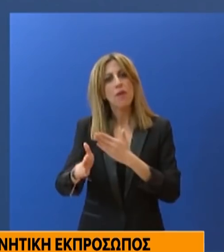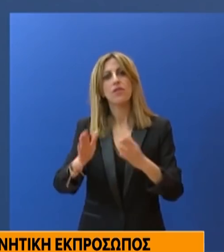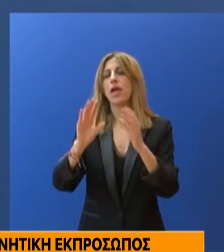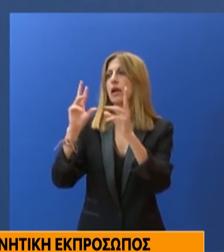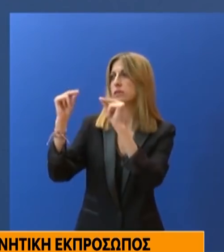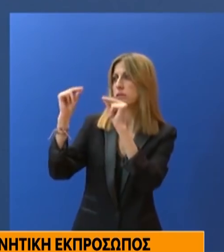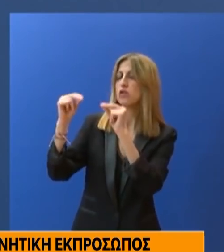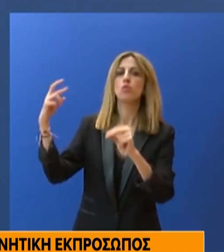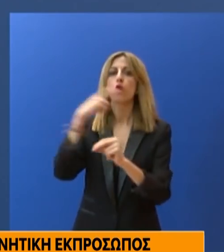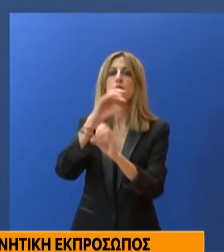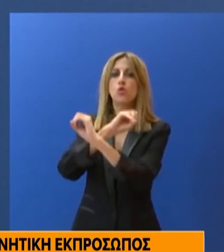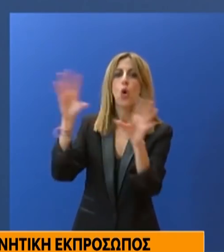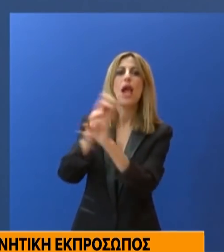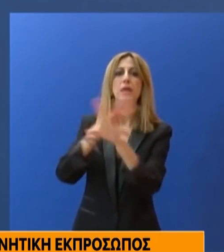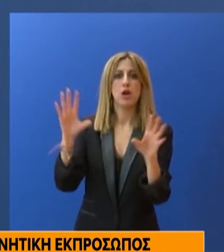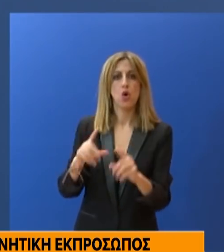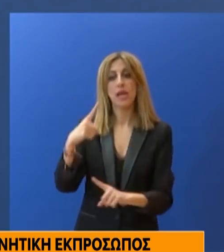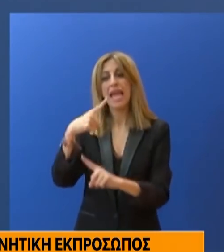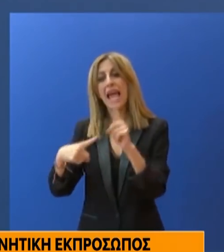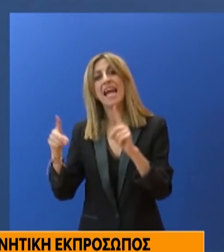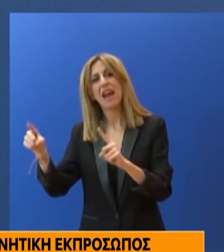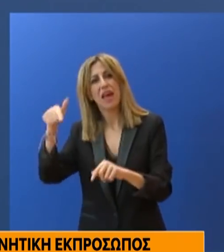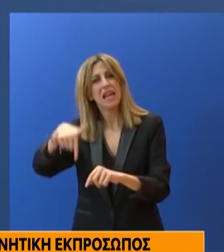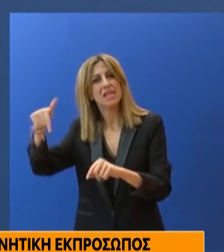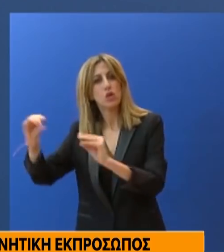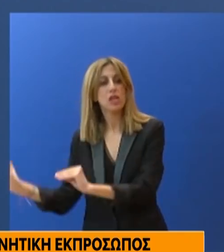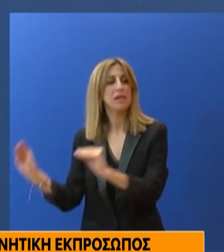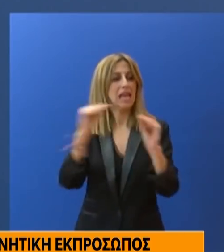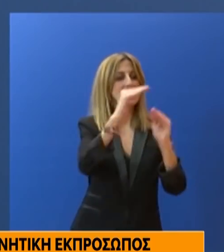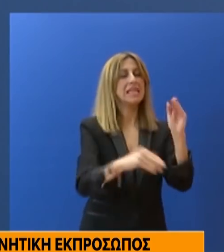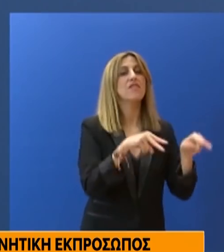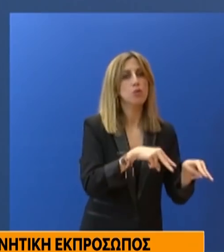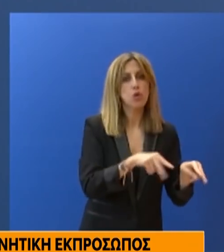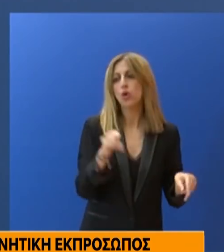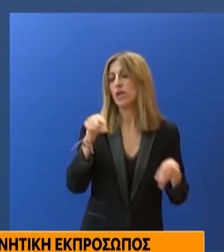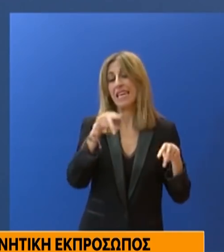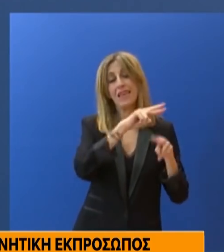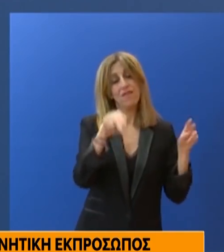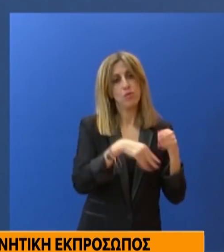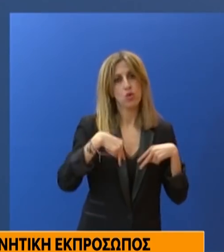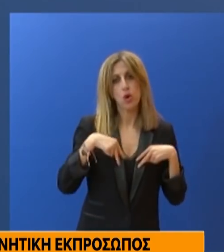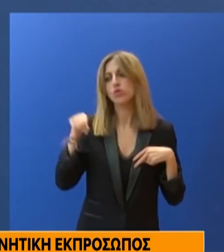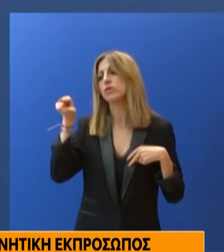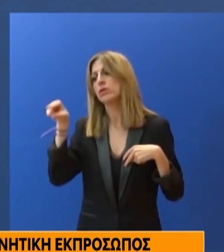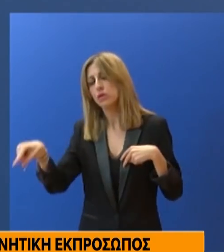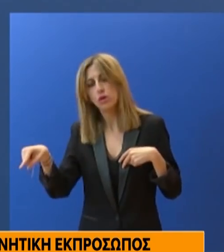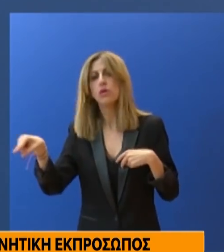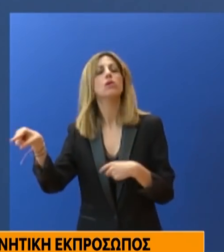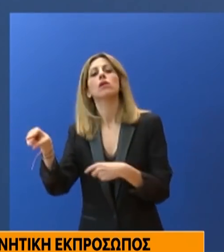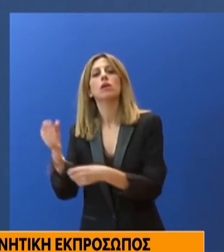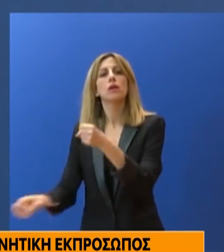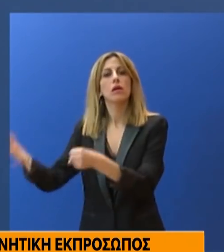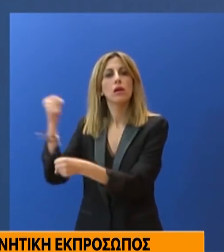Νέος Γενικός Γραμματέας Πολιτικής Προστασίας αναλαμβάνει μέχρι σήμερα Εθνικός Διοικητής Πολιτικής Προστασίας πρώην Αρχηγός της